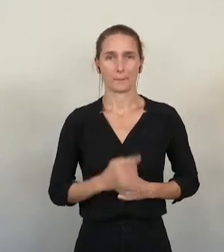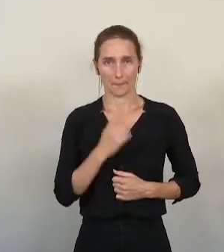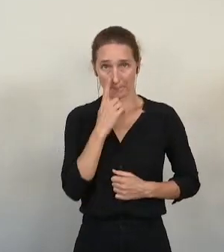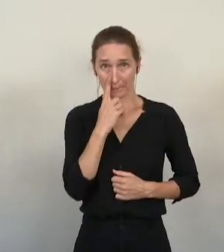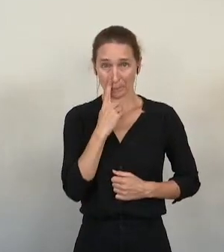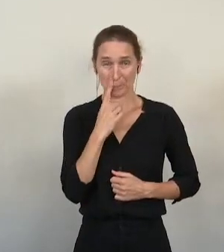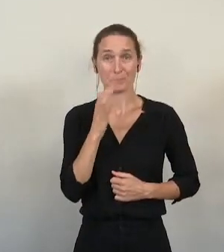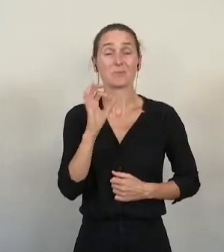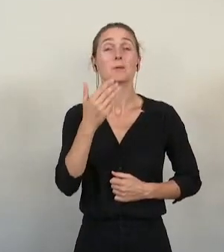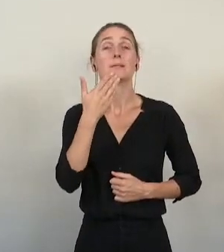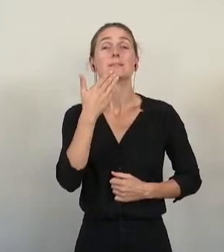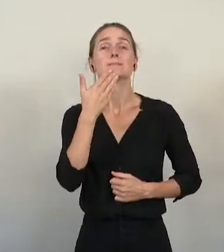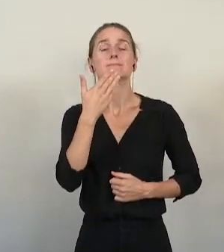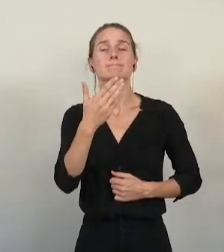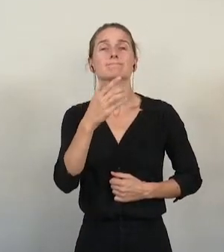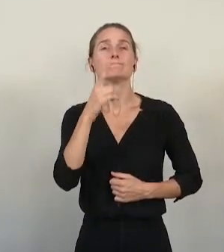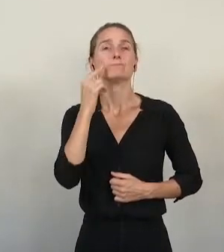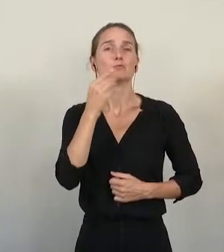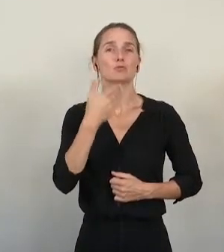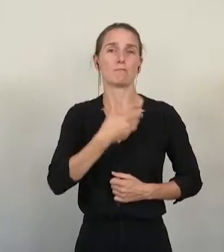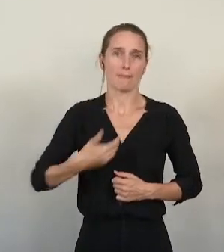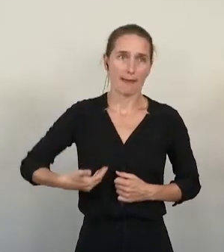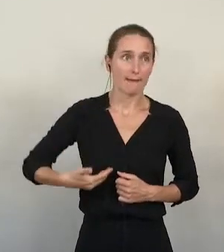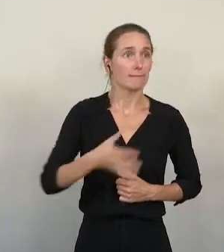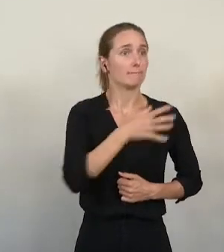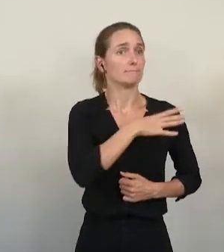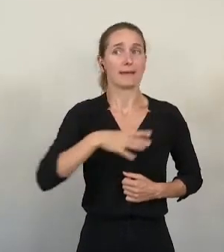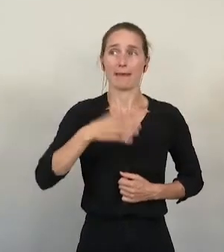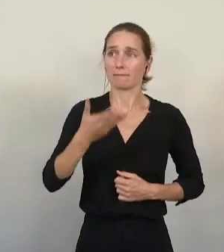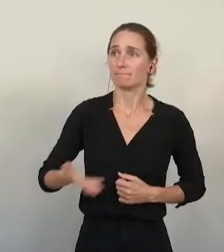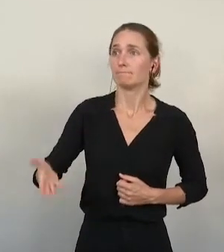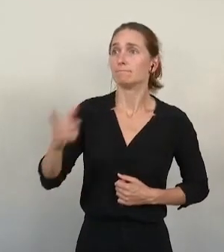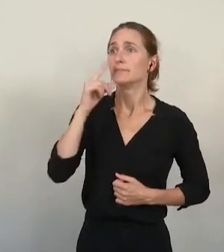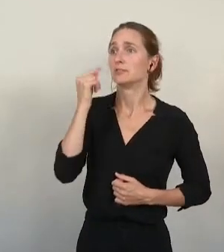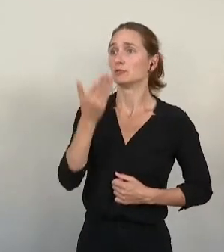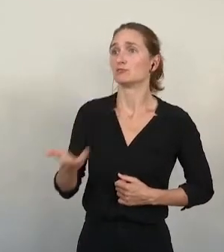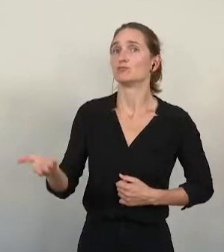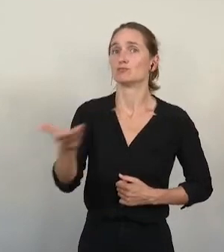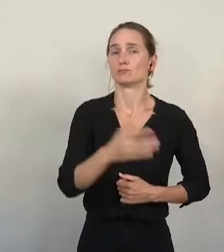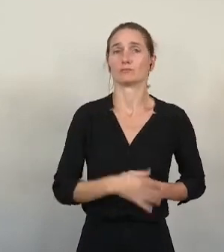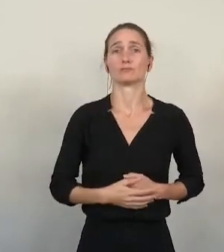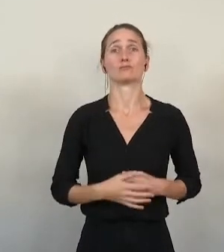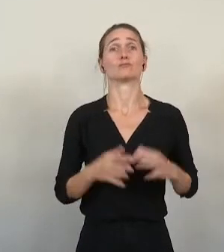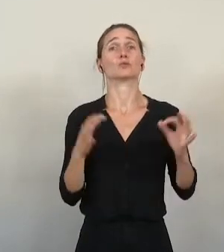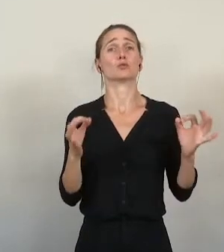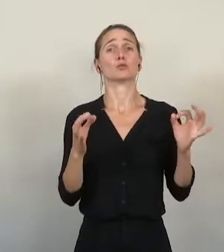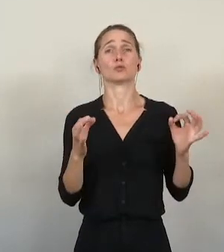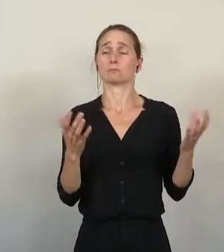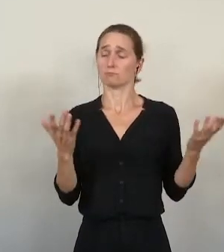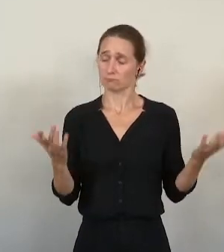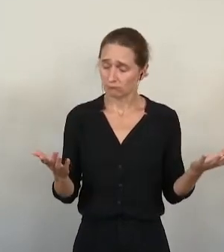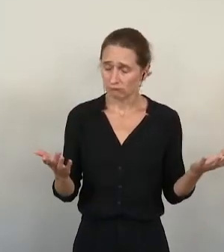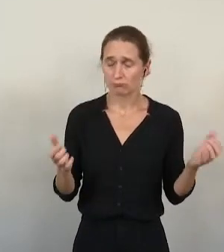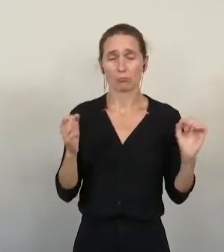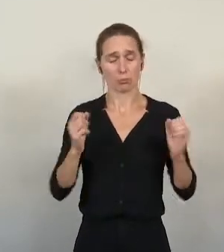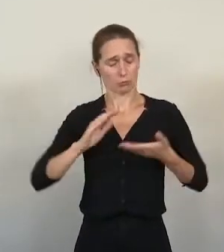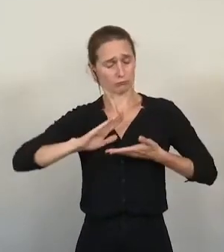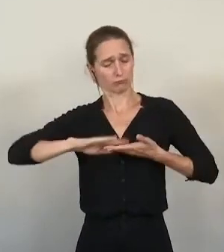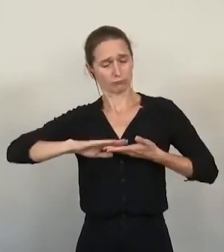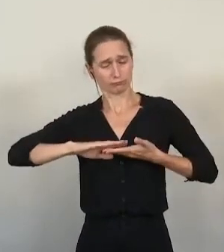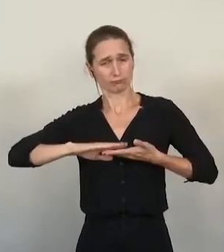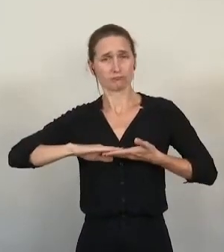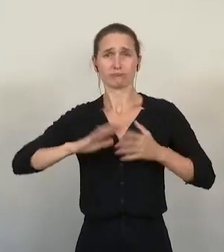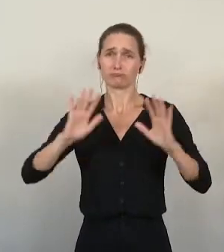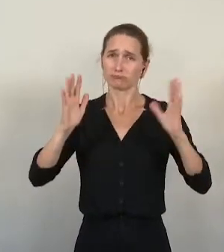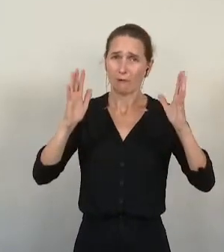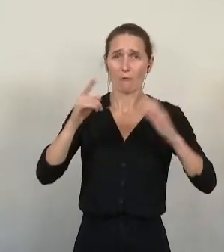Monsieur le maire, mesdames, messieurs, de prime abord, nous ne pouvons que nous féliciter que vous vous attaquiez au